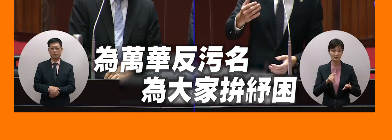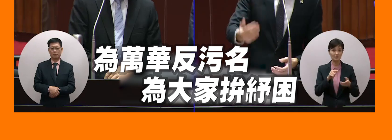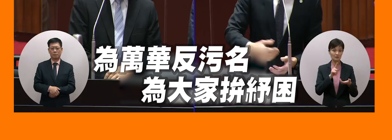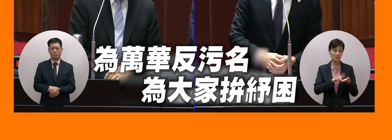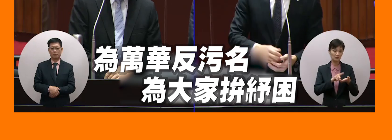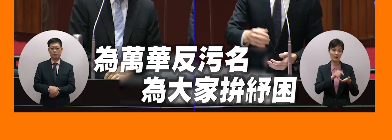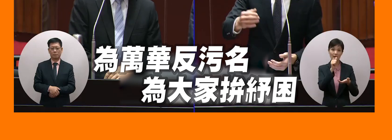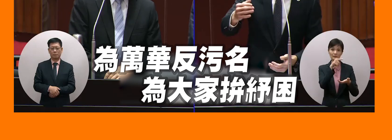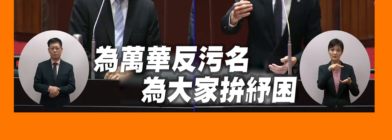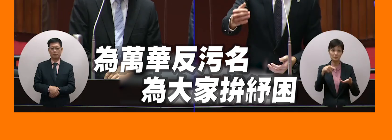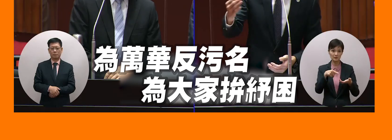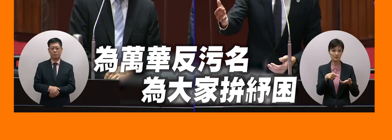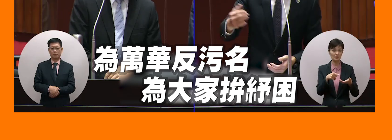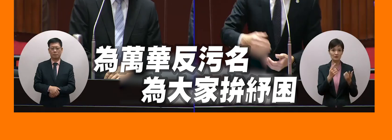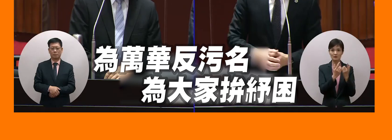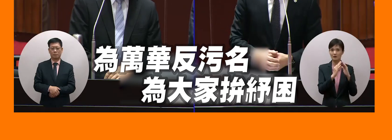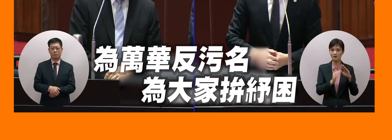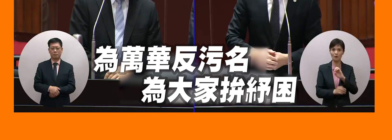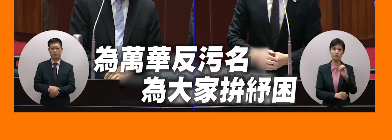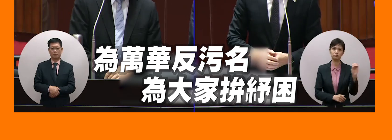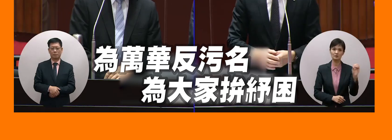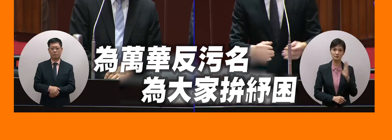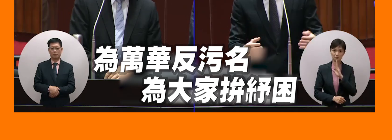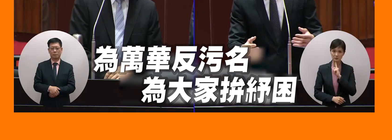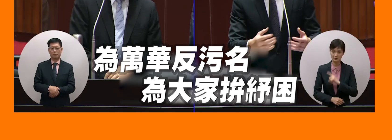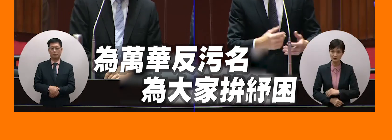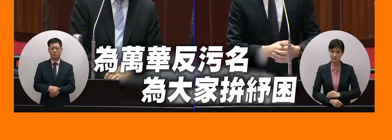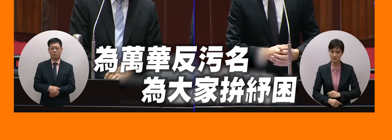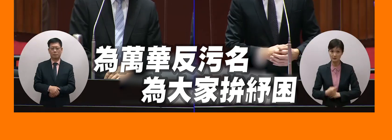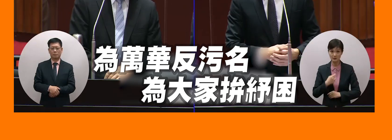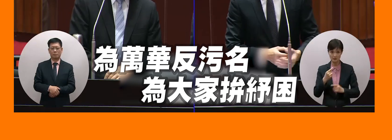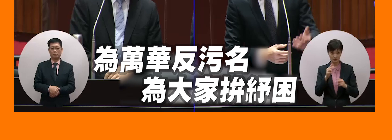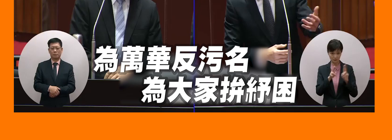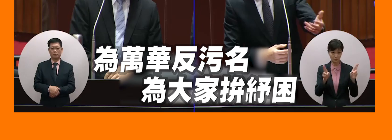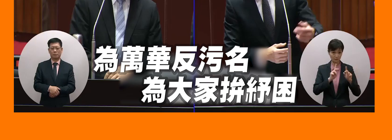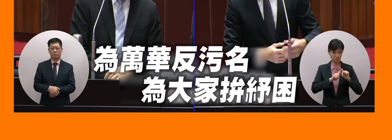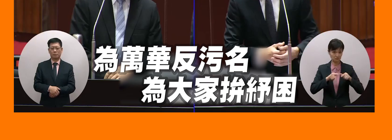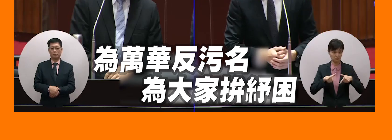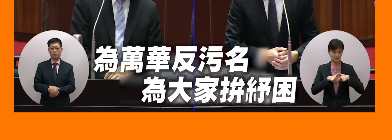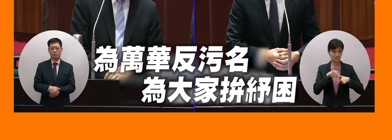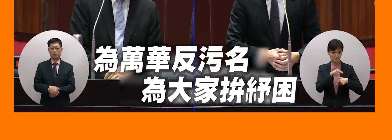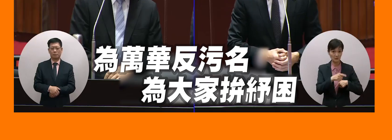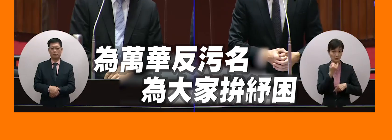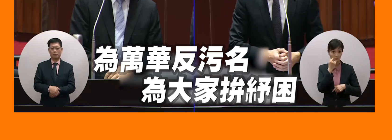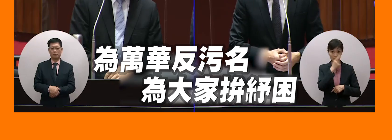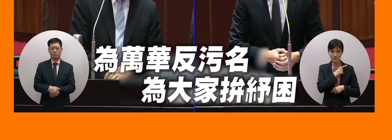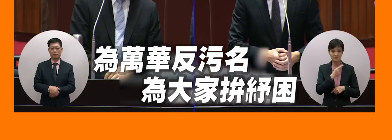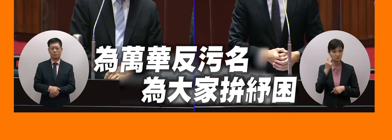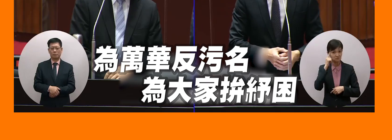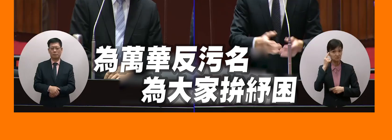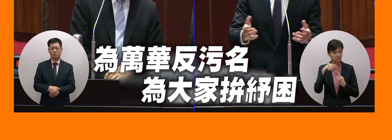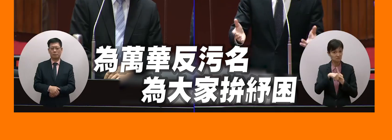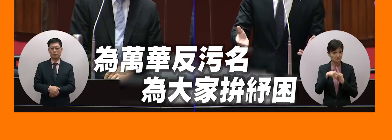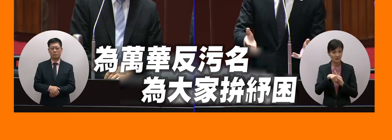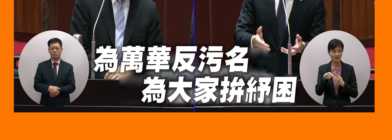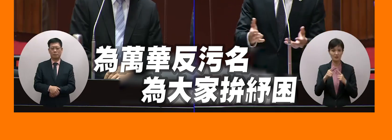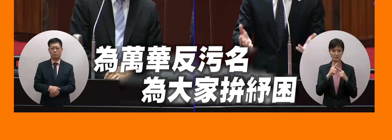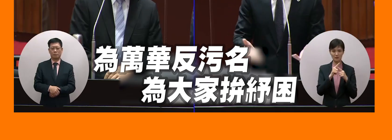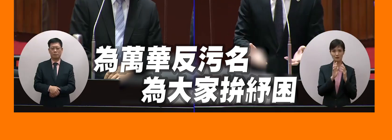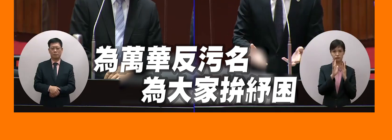我那時候請這個指揮中心可以購買大家這真的不是結果